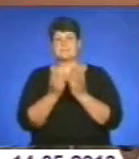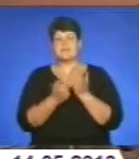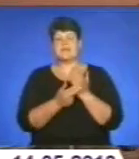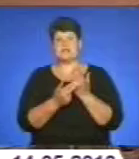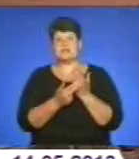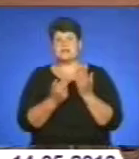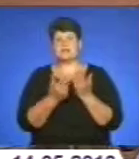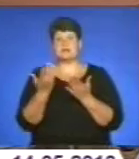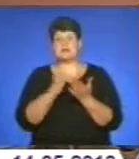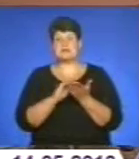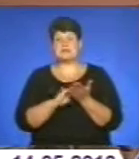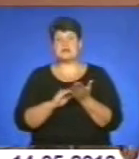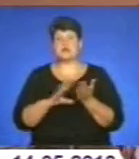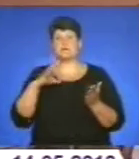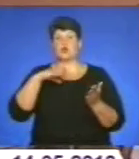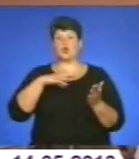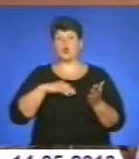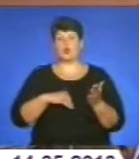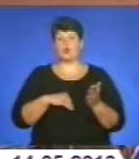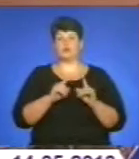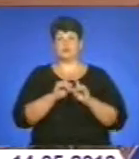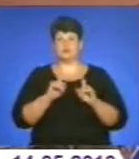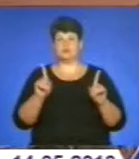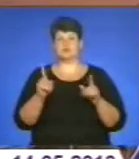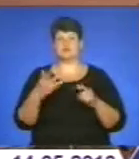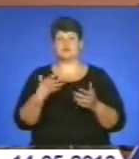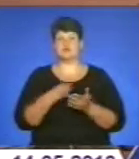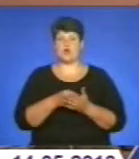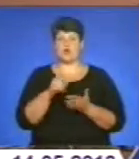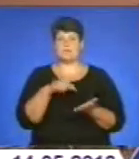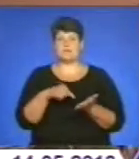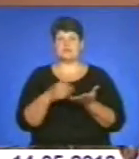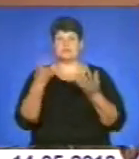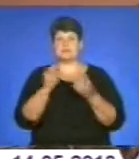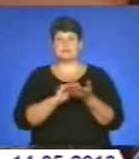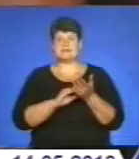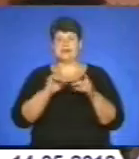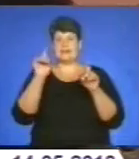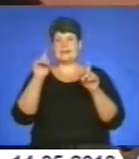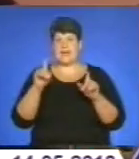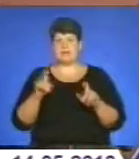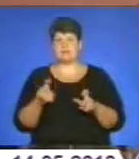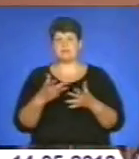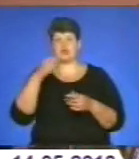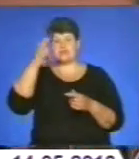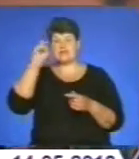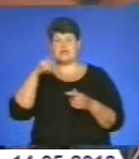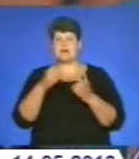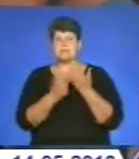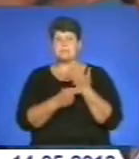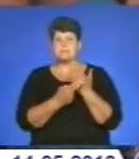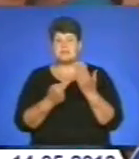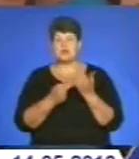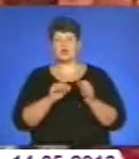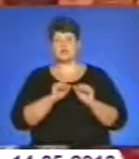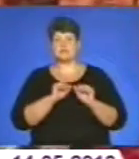дослідження про духовну особу свого міста, також писали ще тестик у знаннях із Біблії і захищали